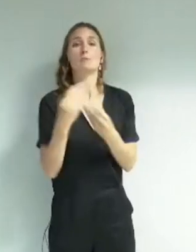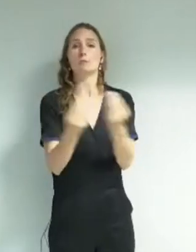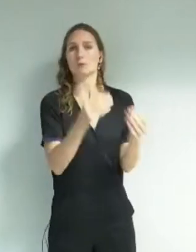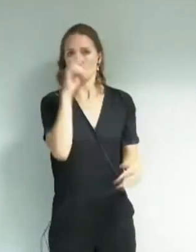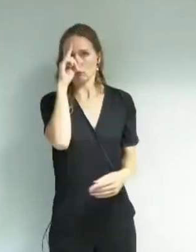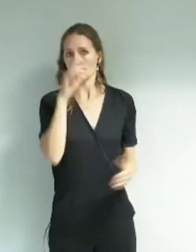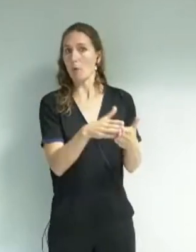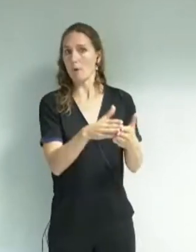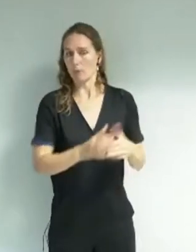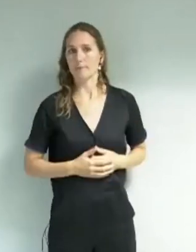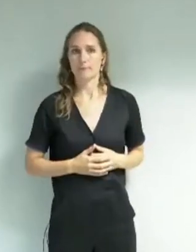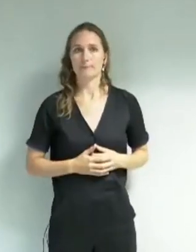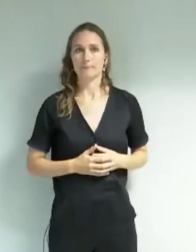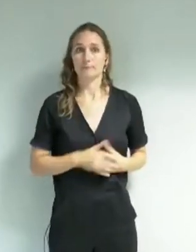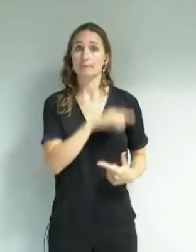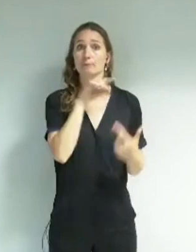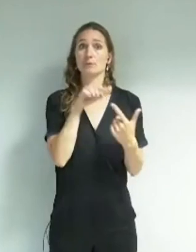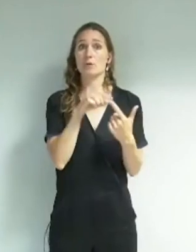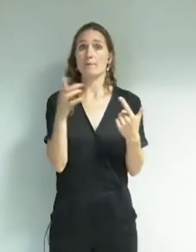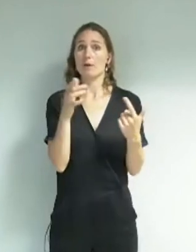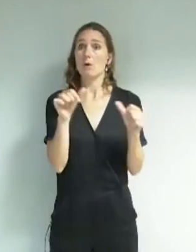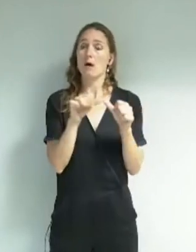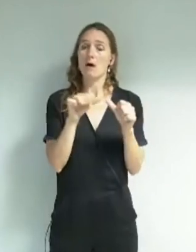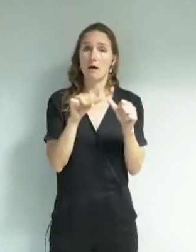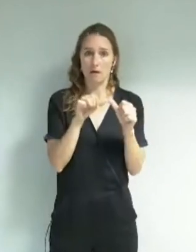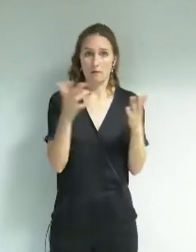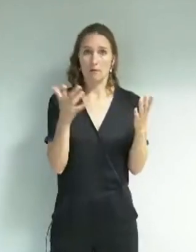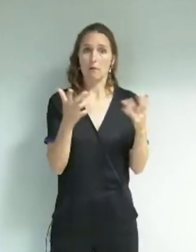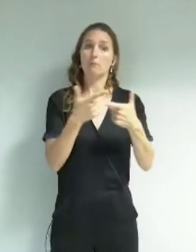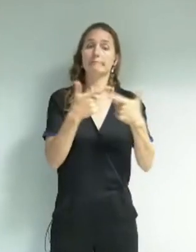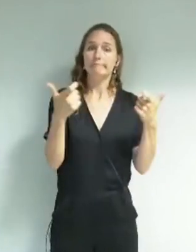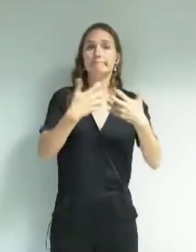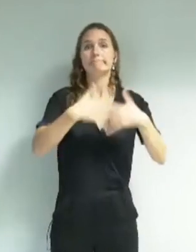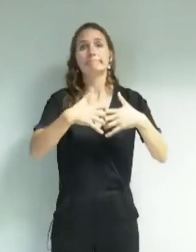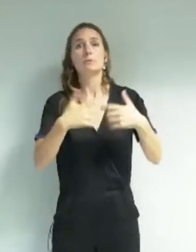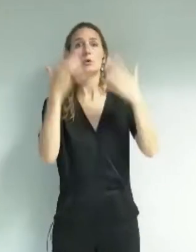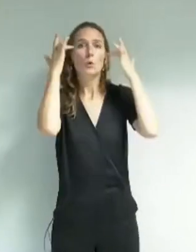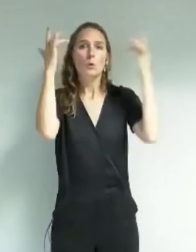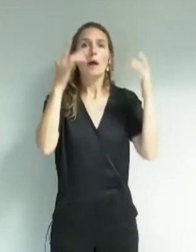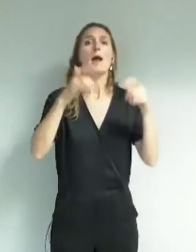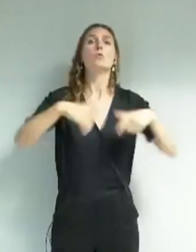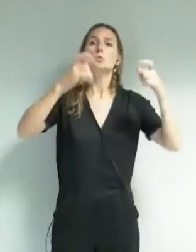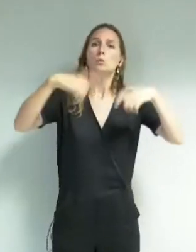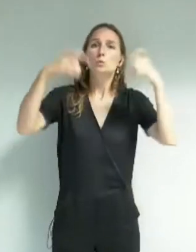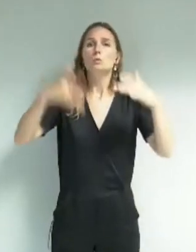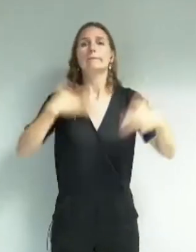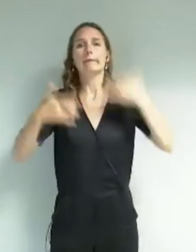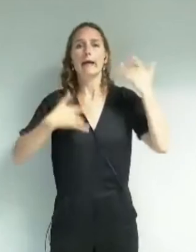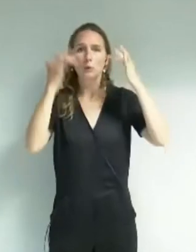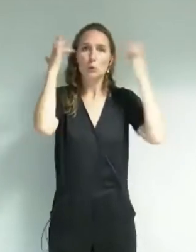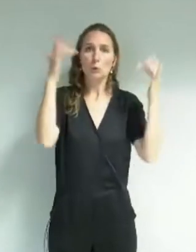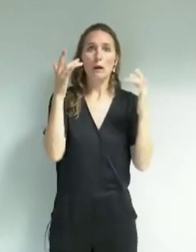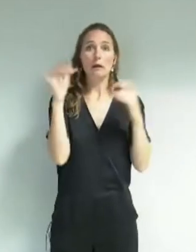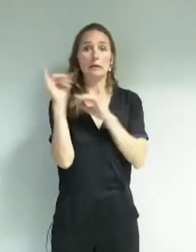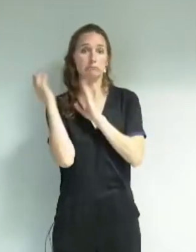Deuxièmement, rendre publics les chiffres de fréquentation des équipements culturels de la ville. Par équipement, avec une diffusion large, par